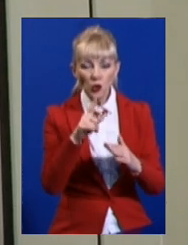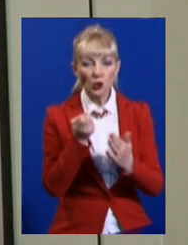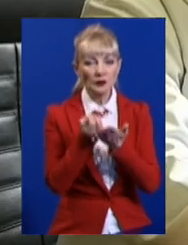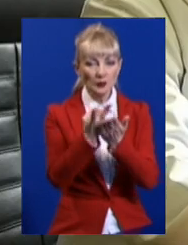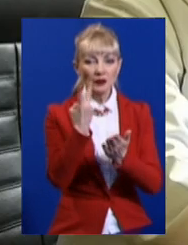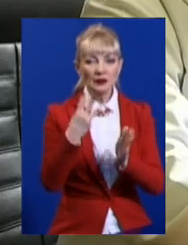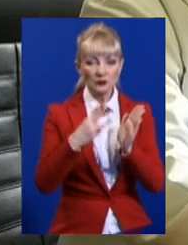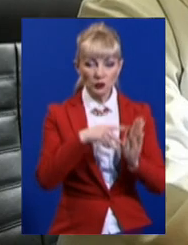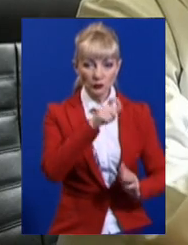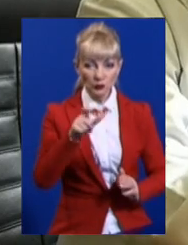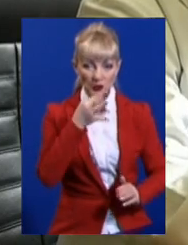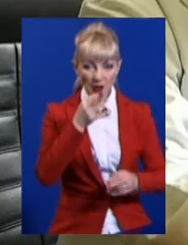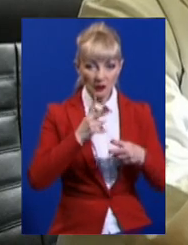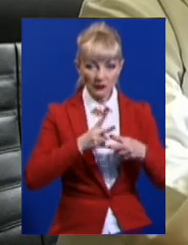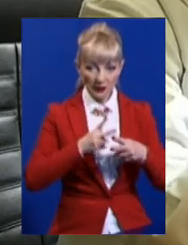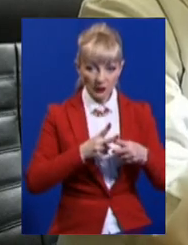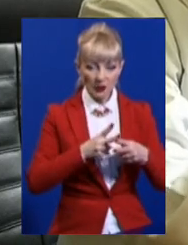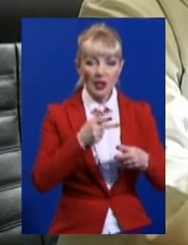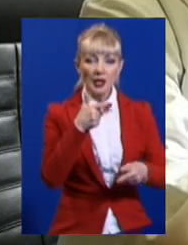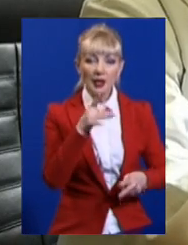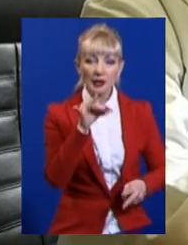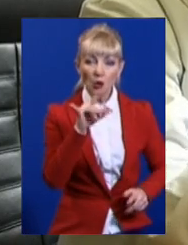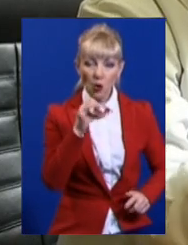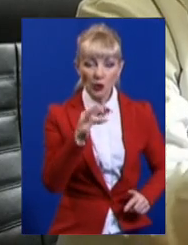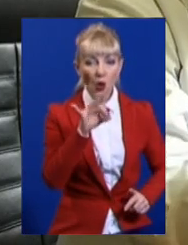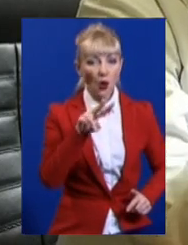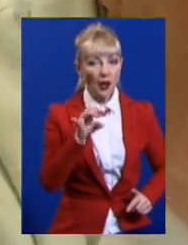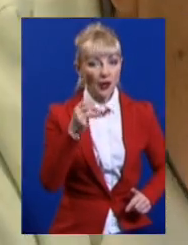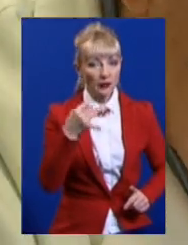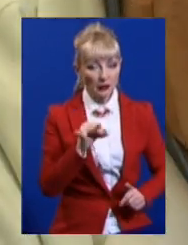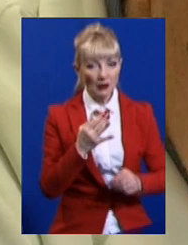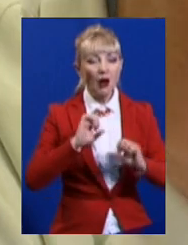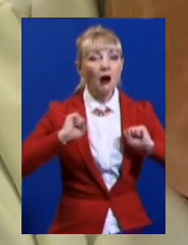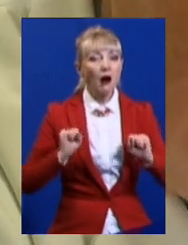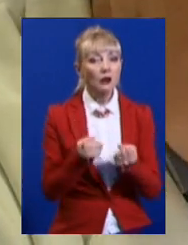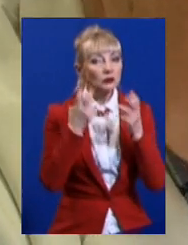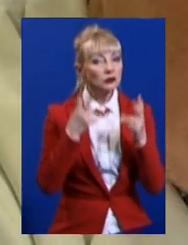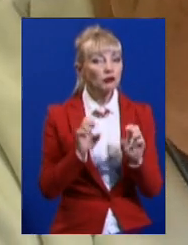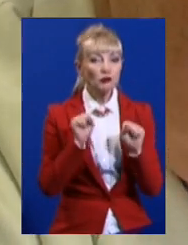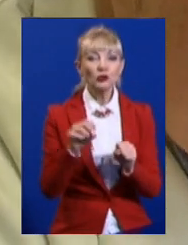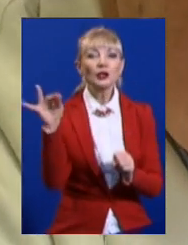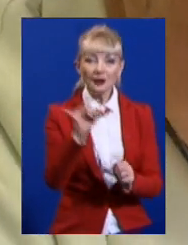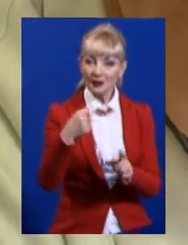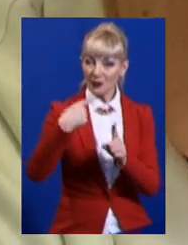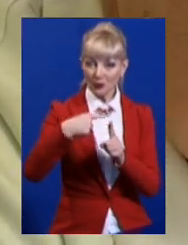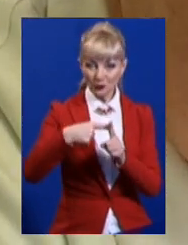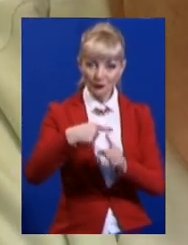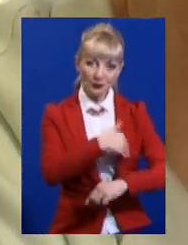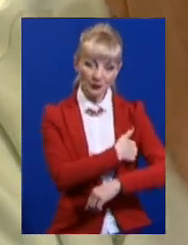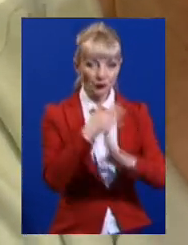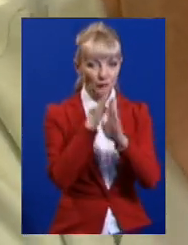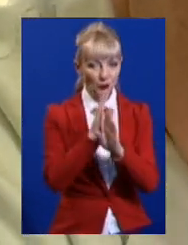містян, розповів лікар-компустіолог Ригорій Олійник. Він каже, отримати холодову травму можна і при плюсовій температурі повітря.